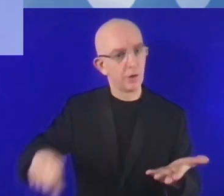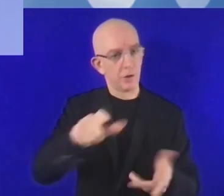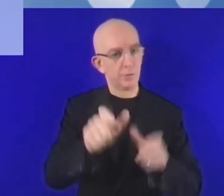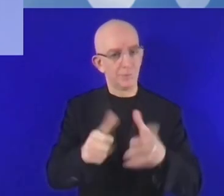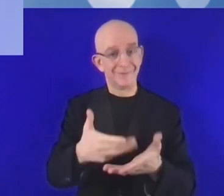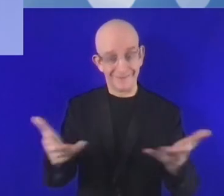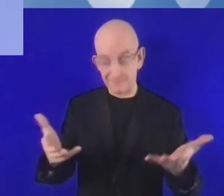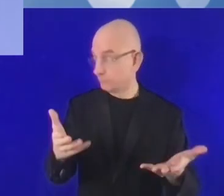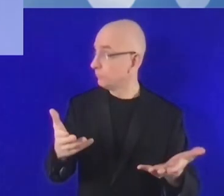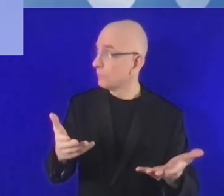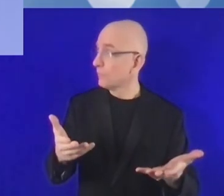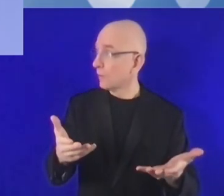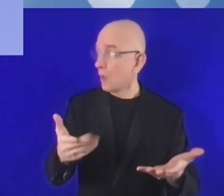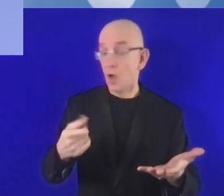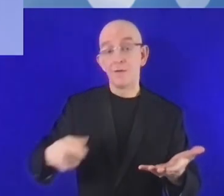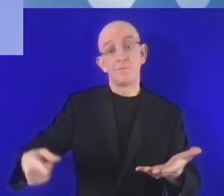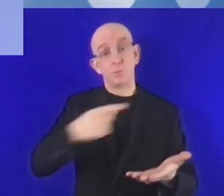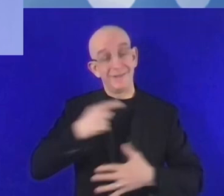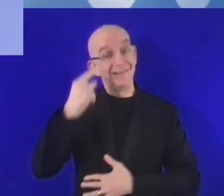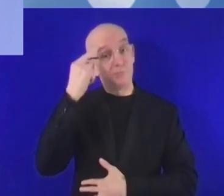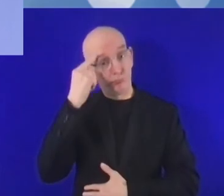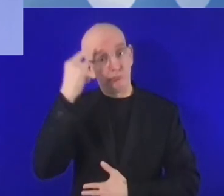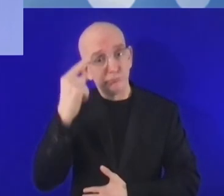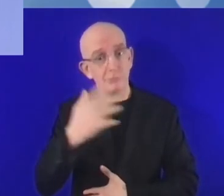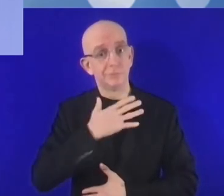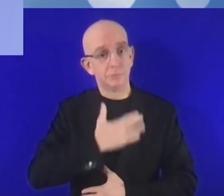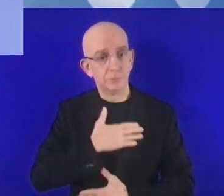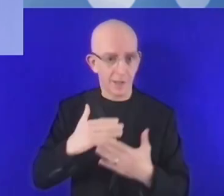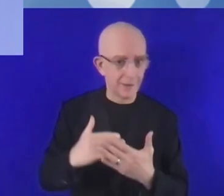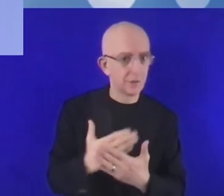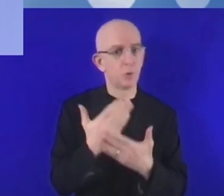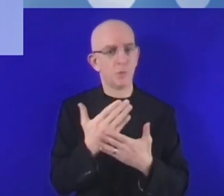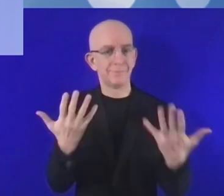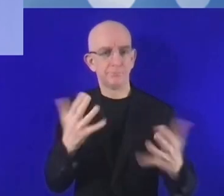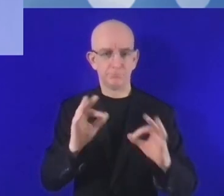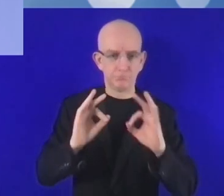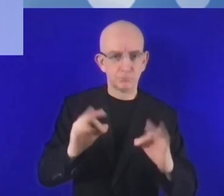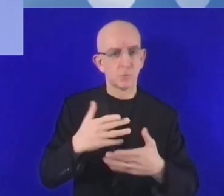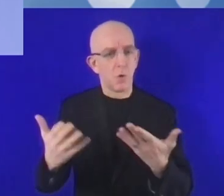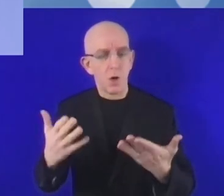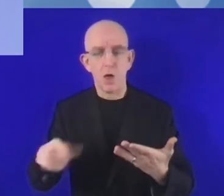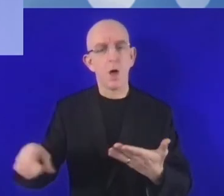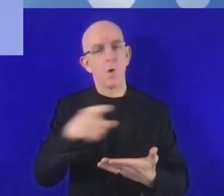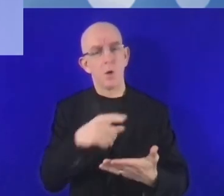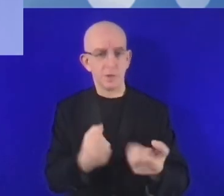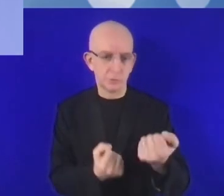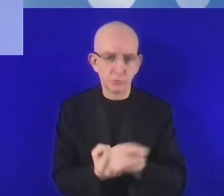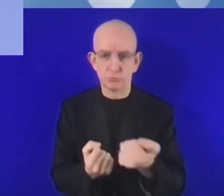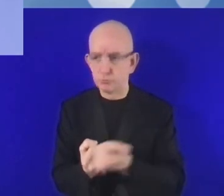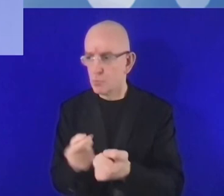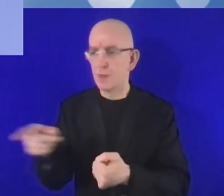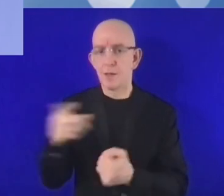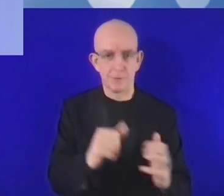Startup وهي إمكانية وصول إلى حلول.